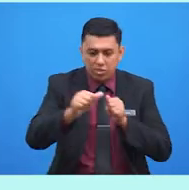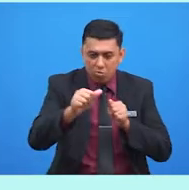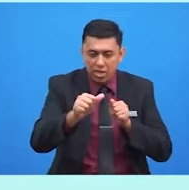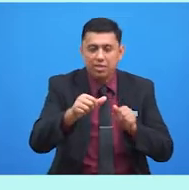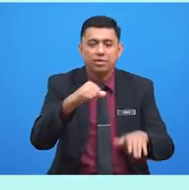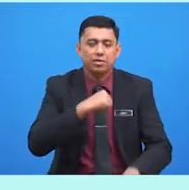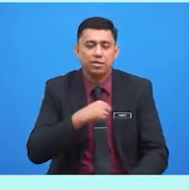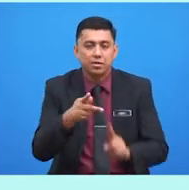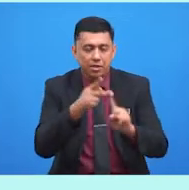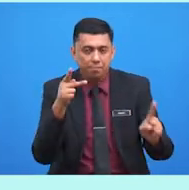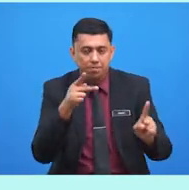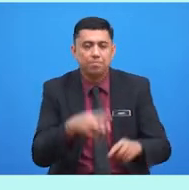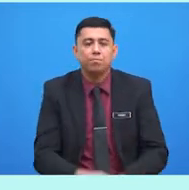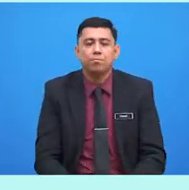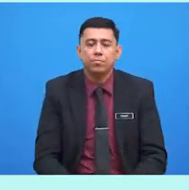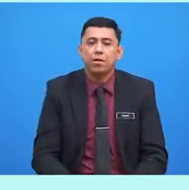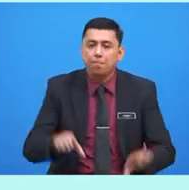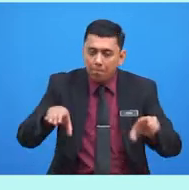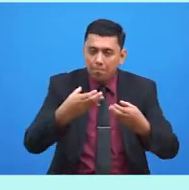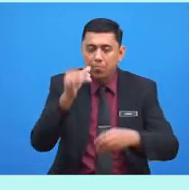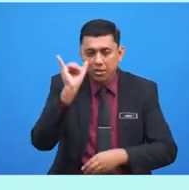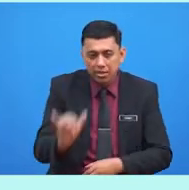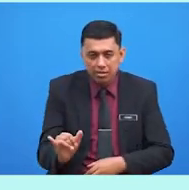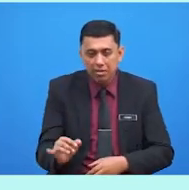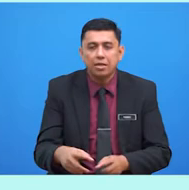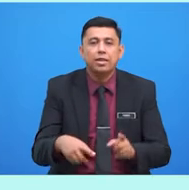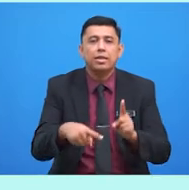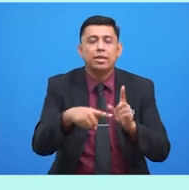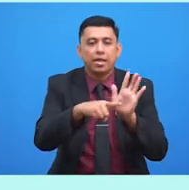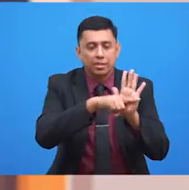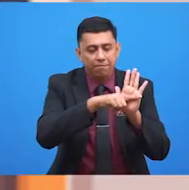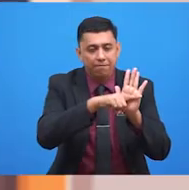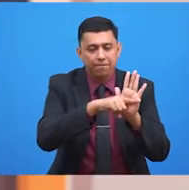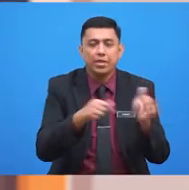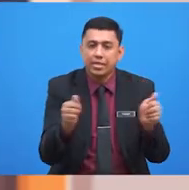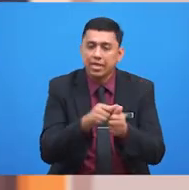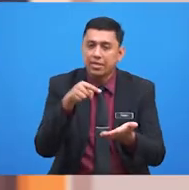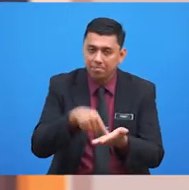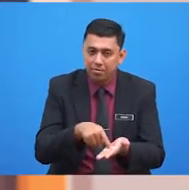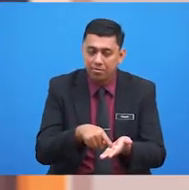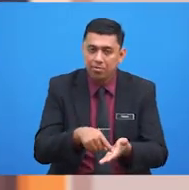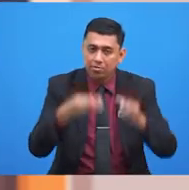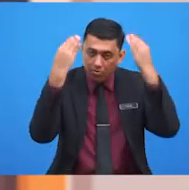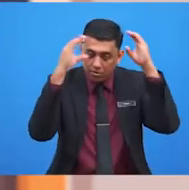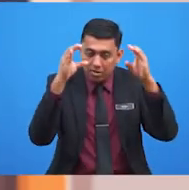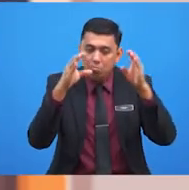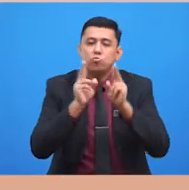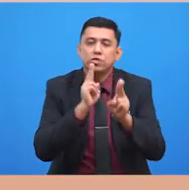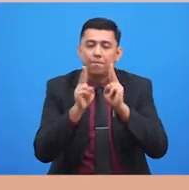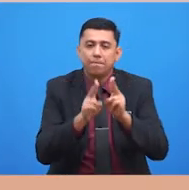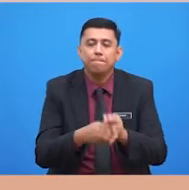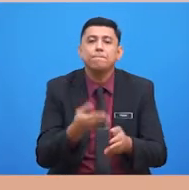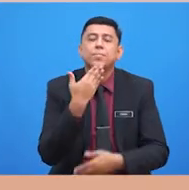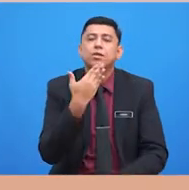diri daripada perbuatan yang negatif. Dengan ini, Cikgu mengucapkan